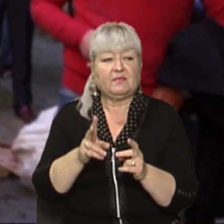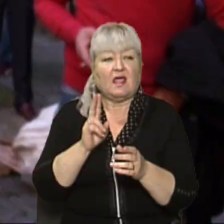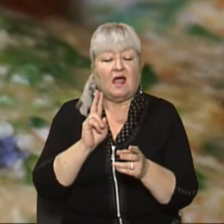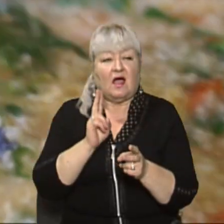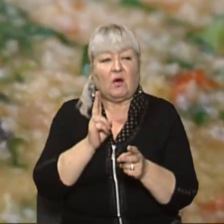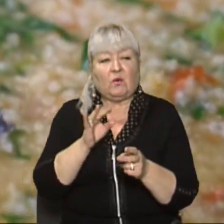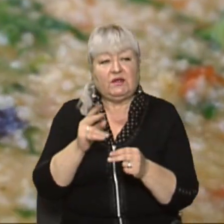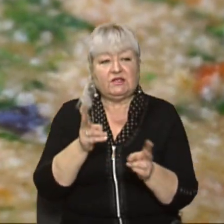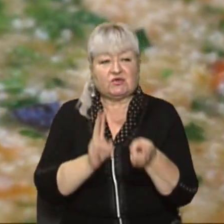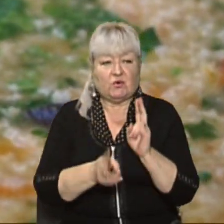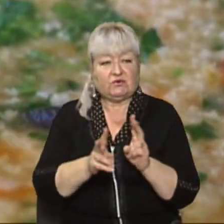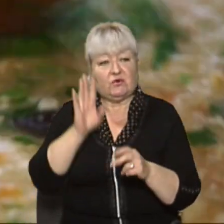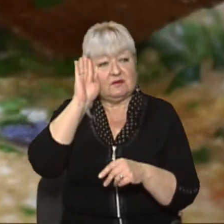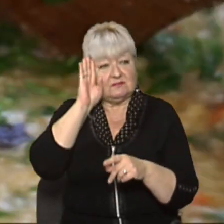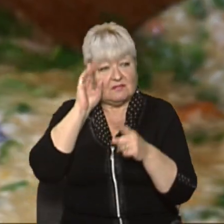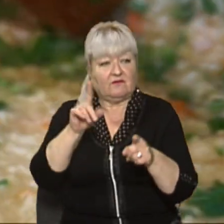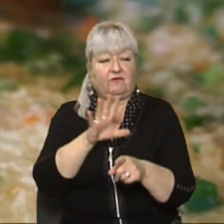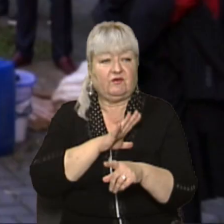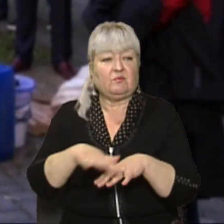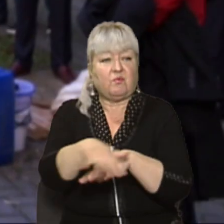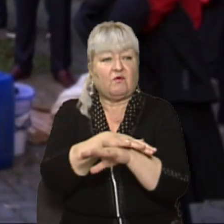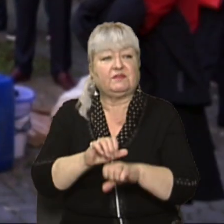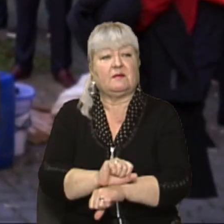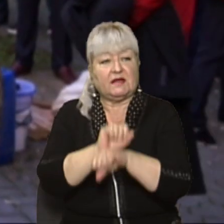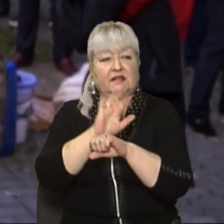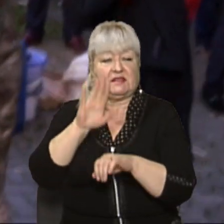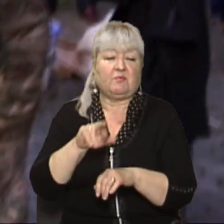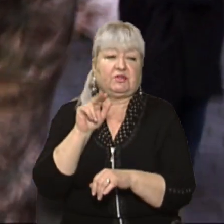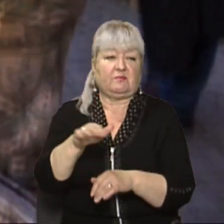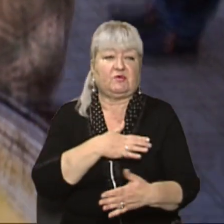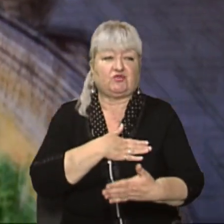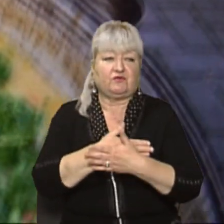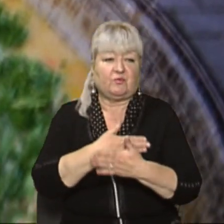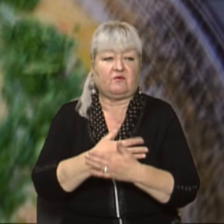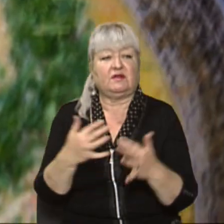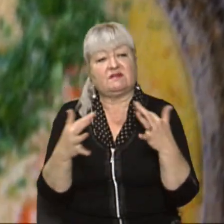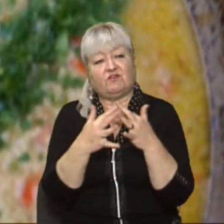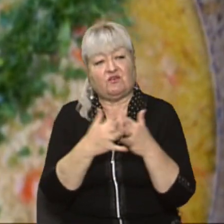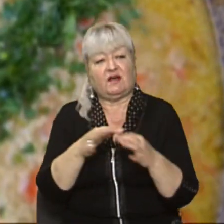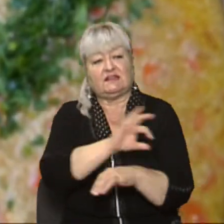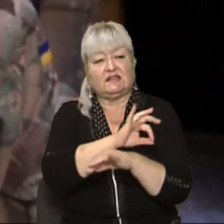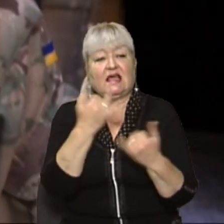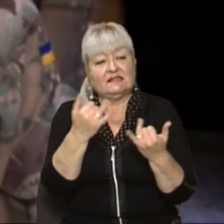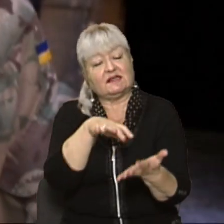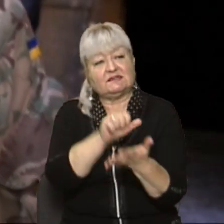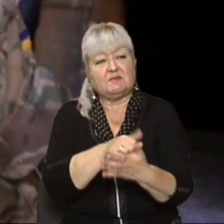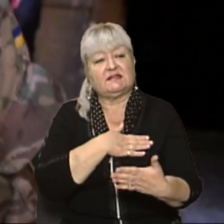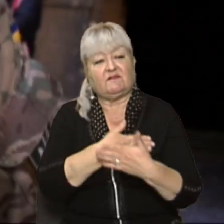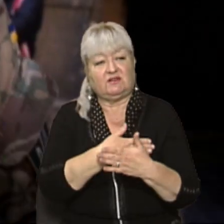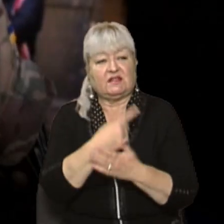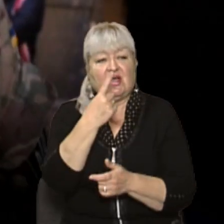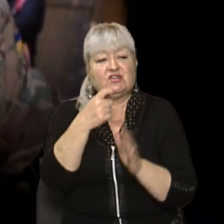Білас. Чоловік був на Майдані, потім пішов добровольцем воювати на Схід. Розповідає, зараз займається волонтерством. 170